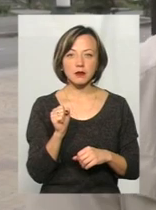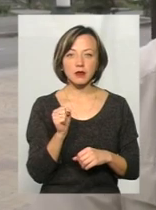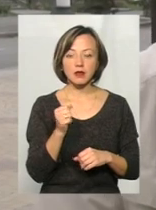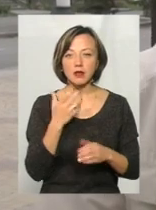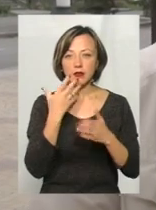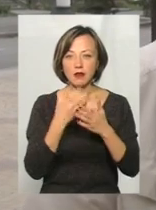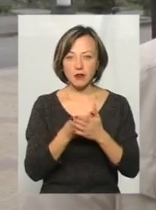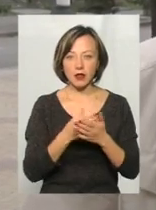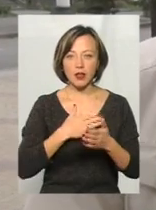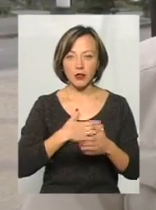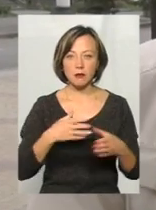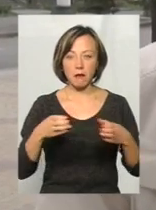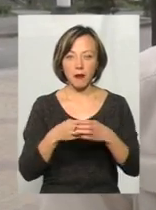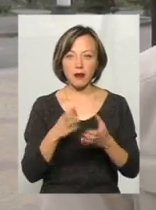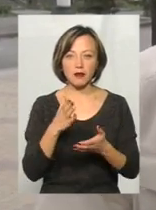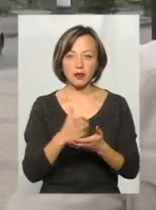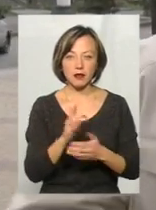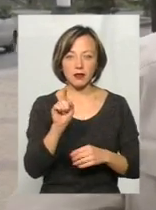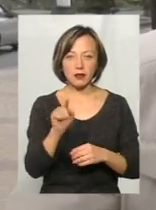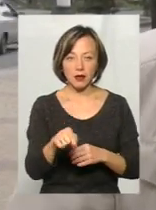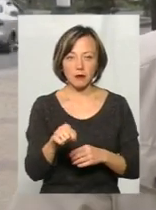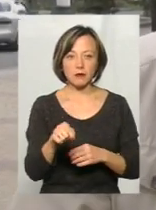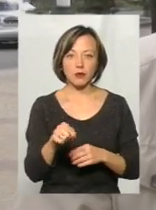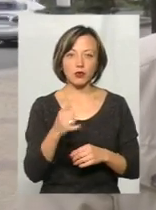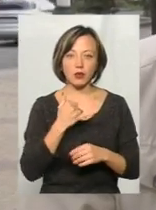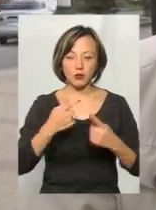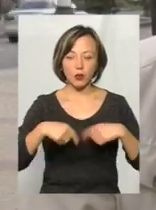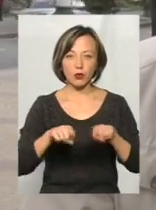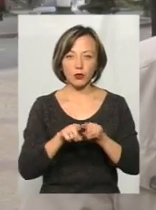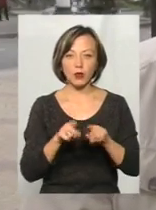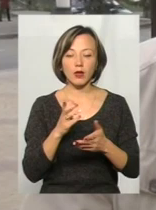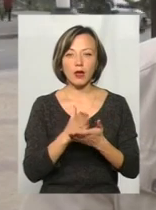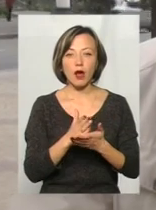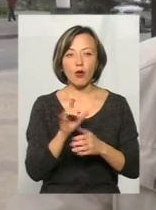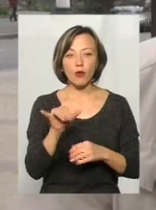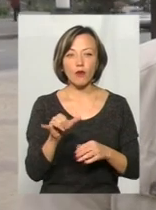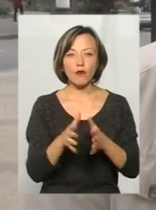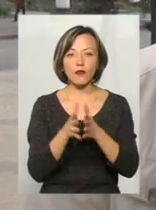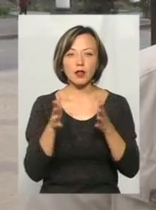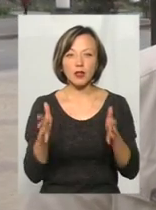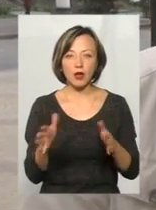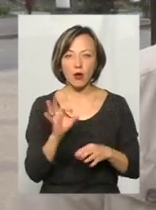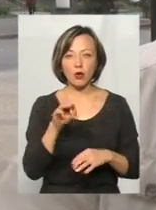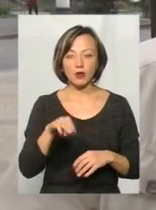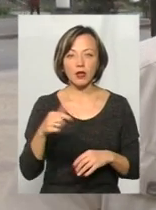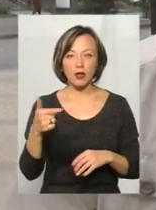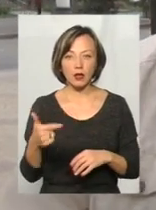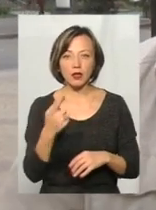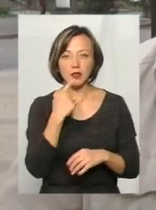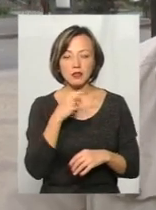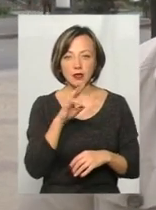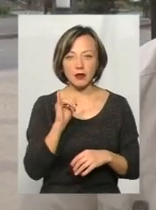де є наші чинні партії, там і вона закрита в нас округ. В крупних ОТГ, таких як